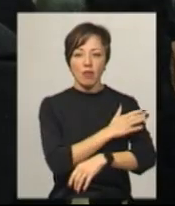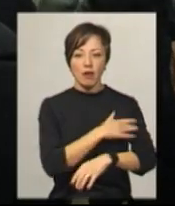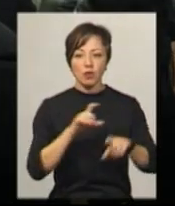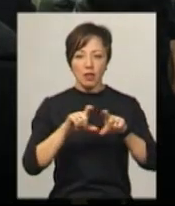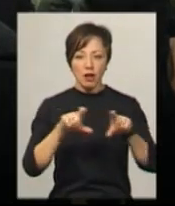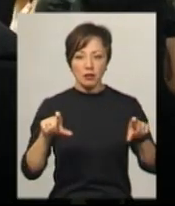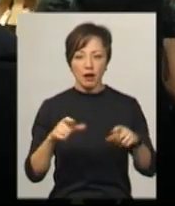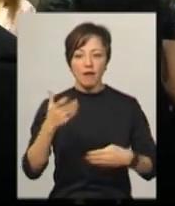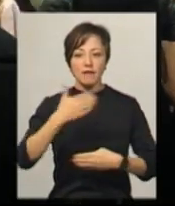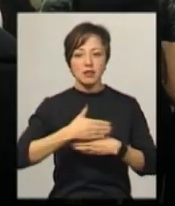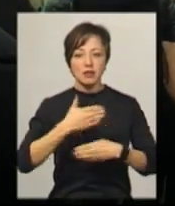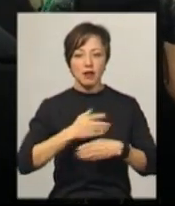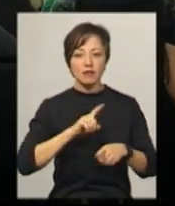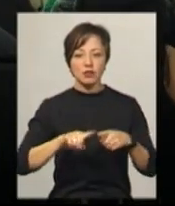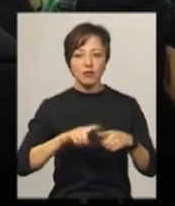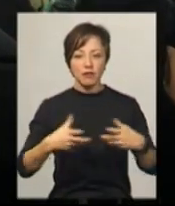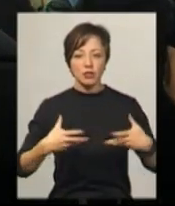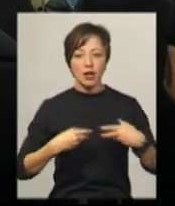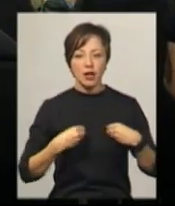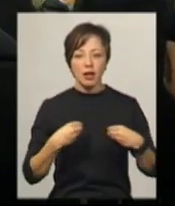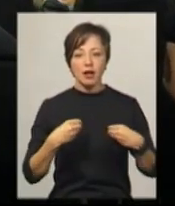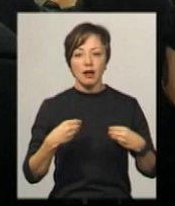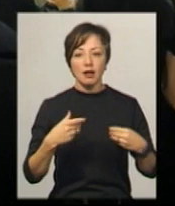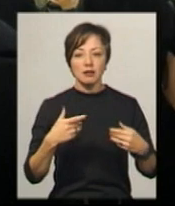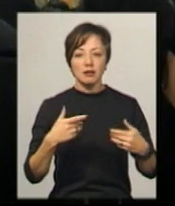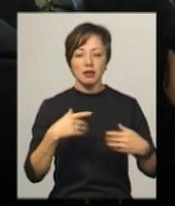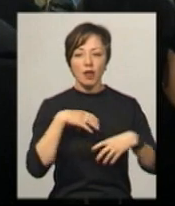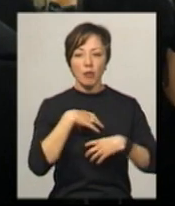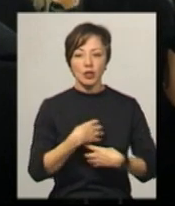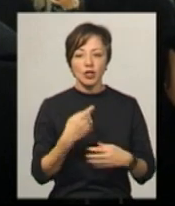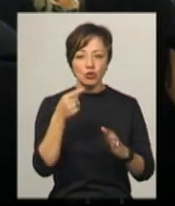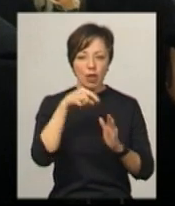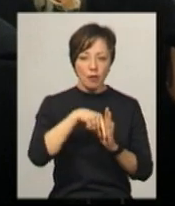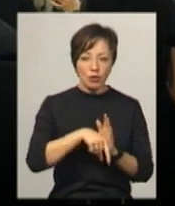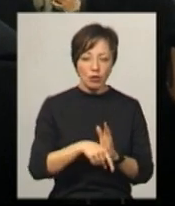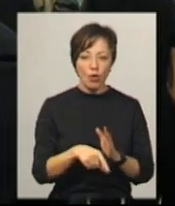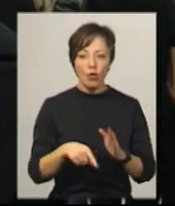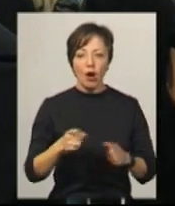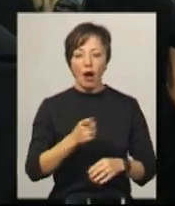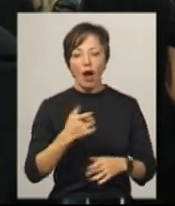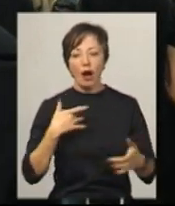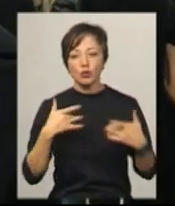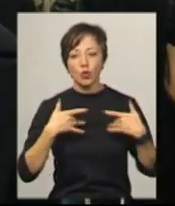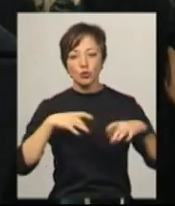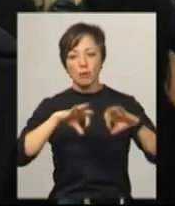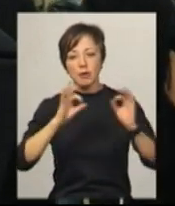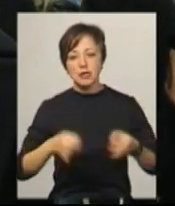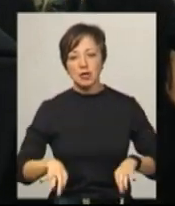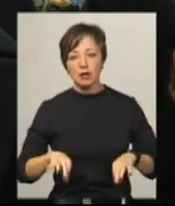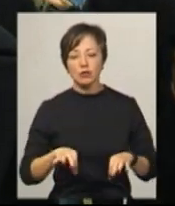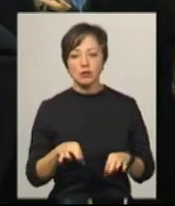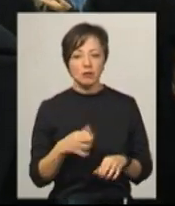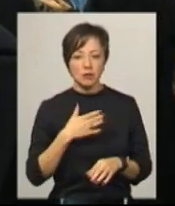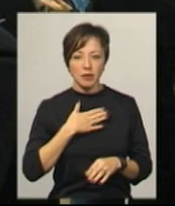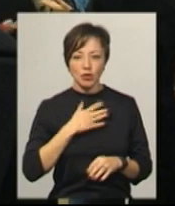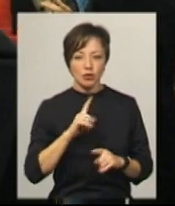Сьогоднішня вистава виражає драматичністю, виражає глибиною, акторською майстерністю. Як на